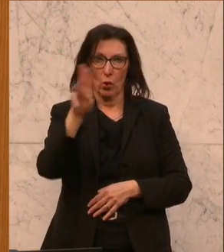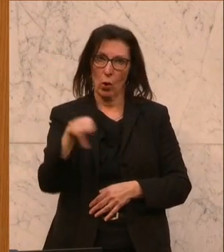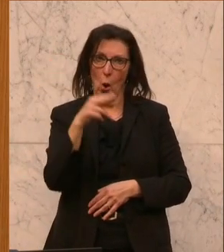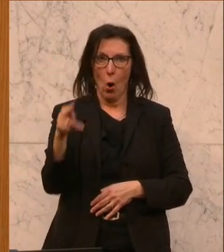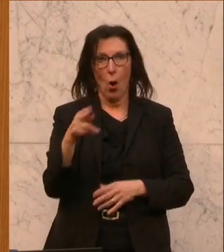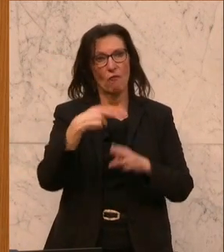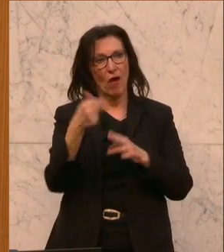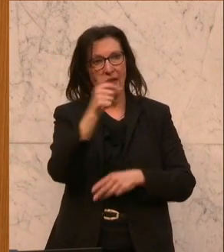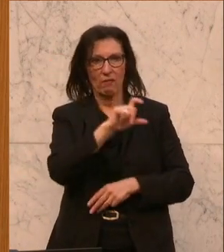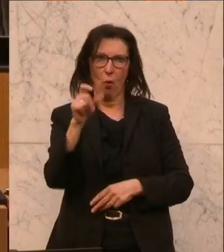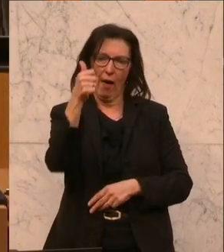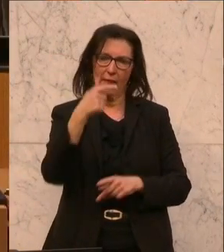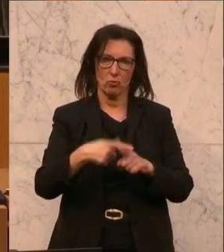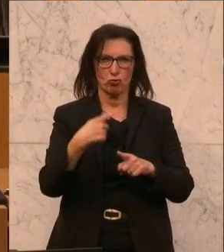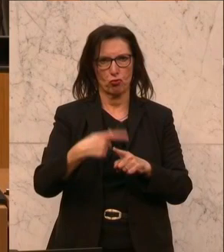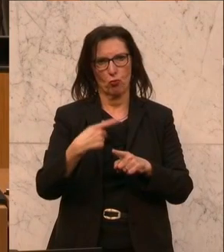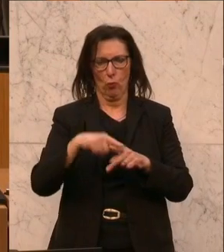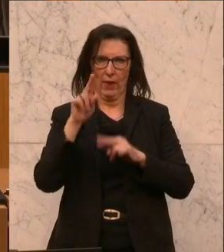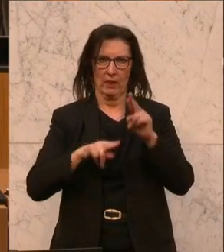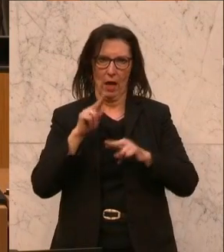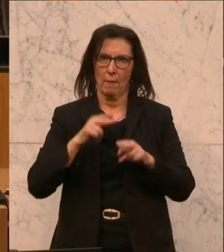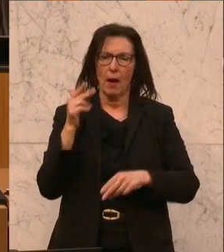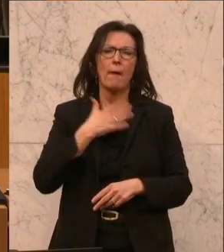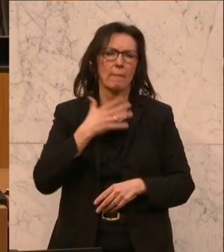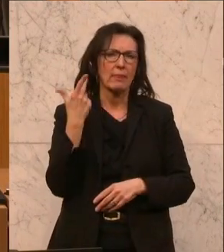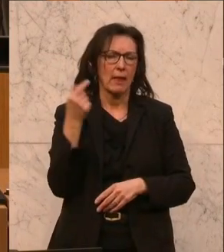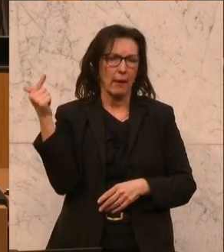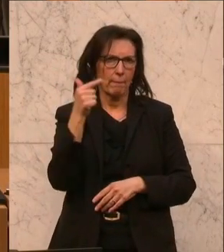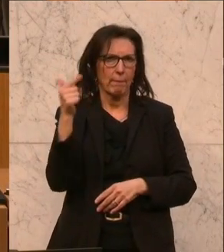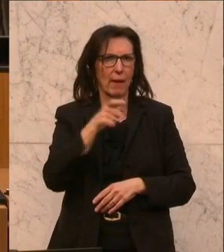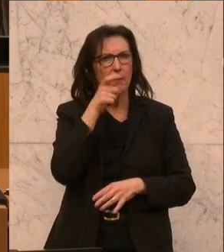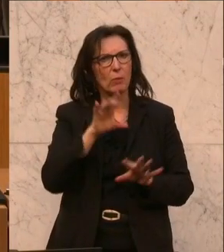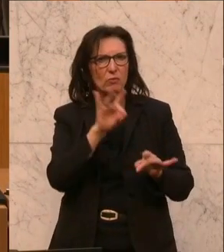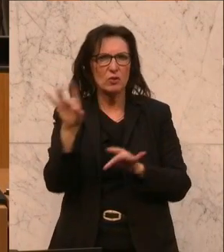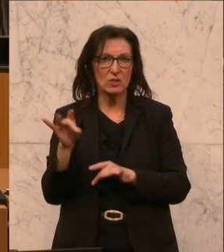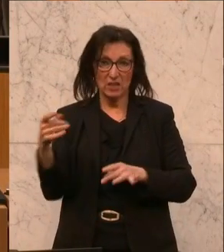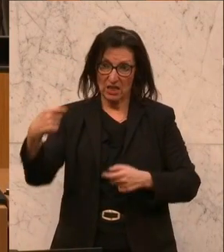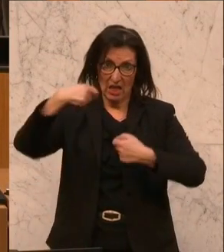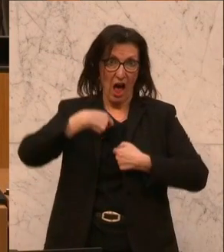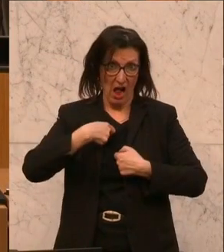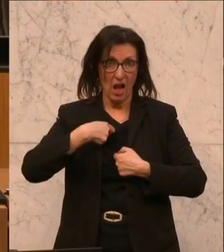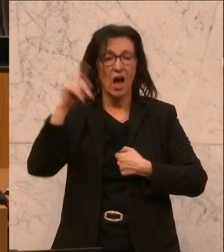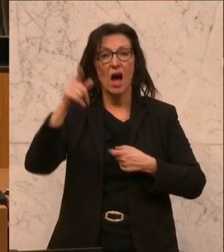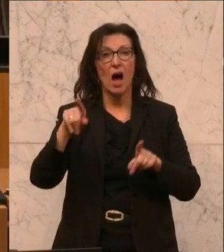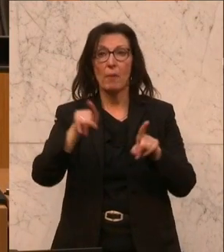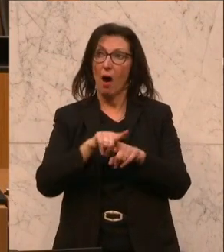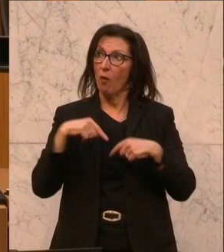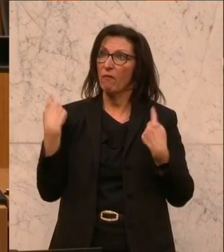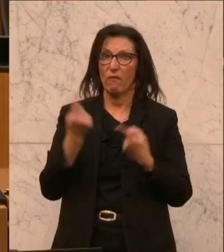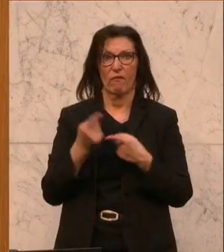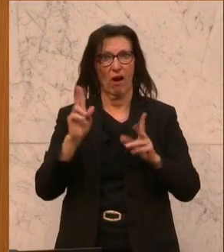Stunde pro Woche an. Zwar sind beide meine Eltern berufstätig, doch sie zahlen nicht nur für mich, sondern natürlich auch für unseren Lebensunterhalt.